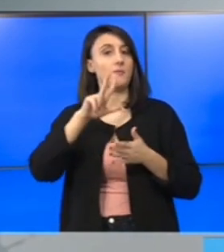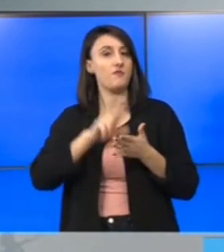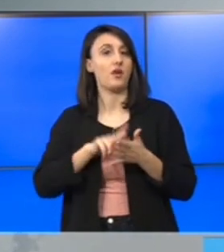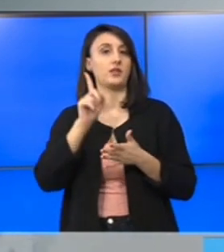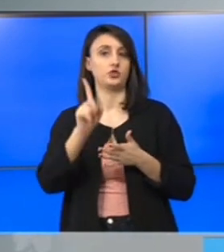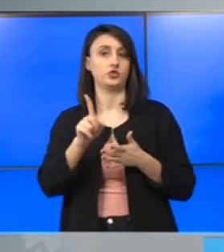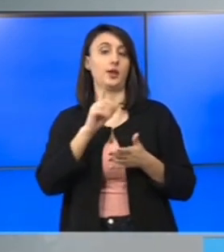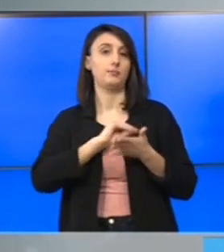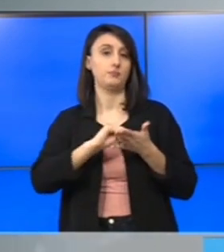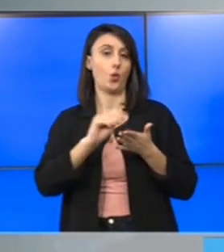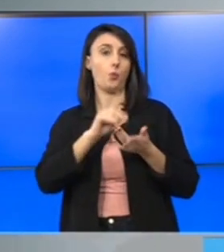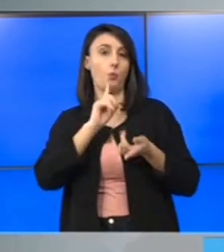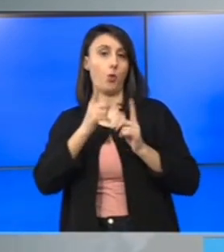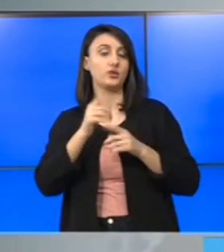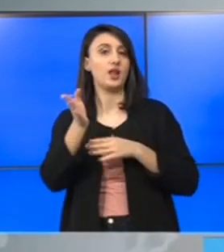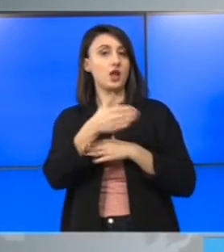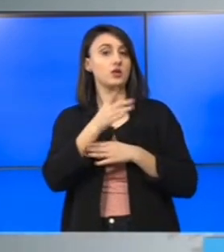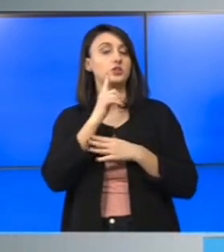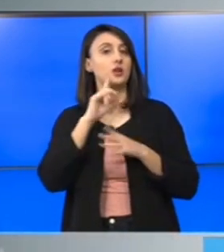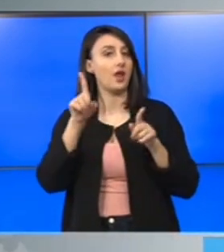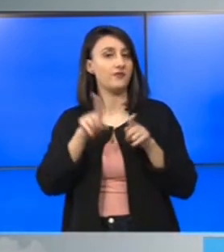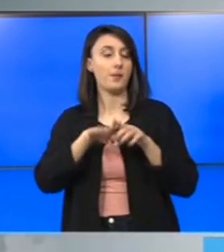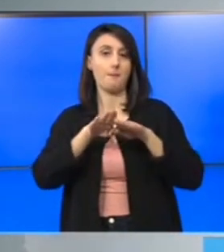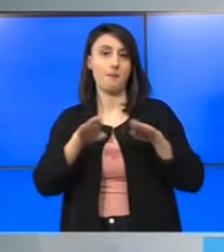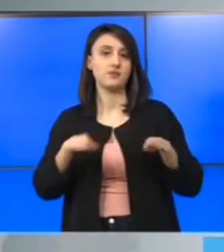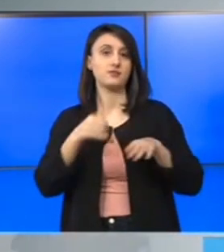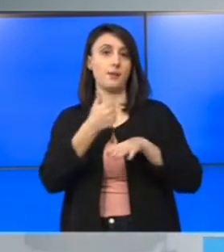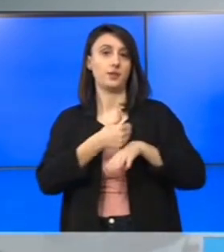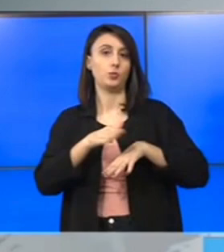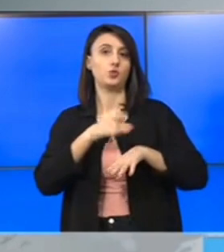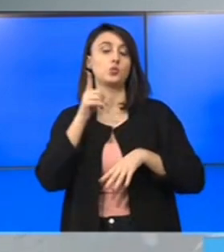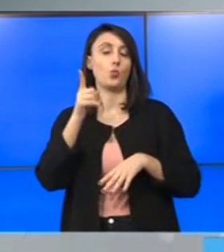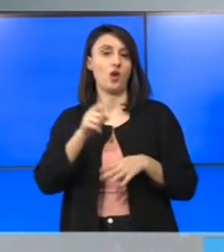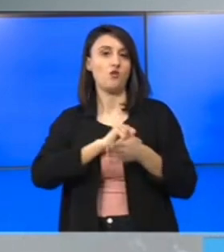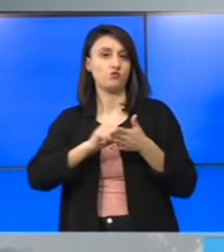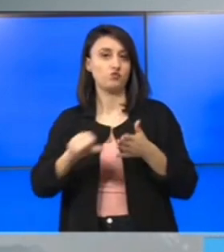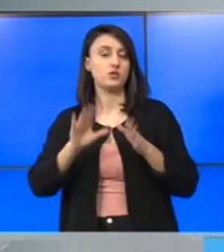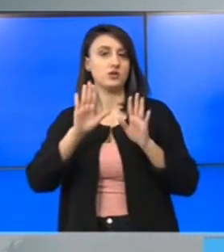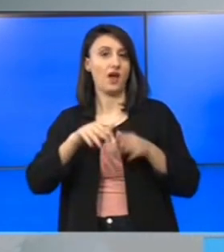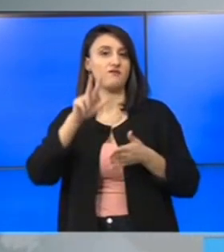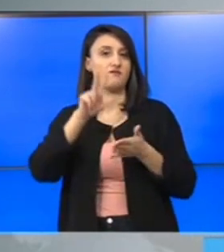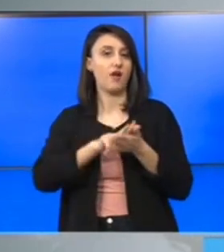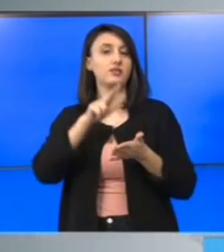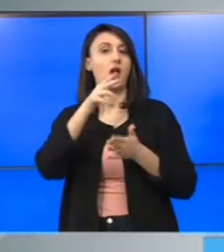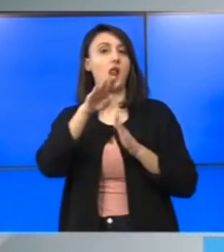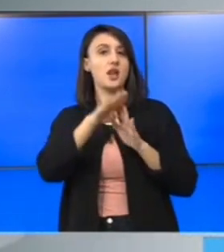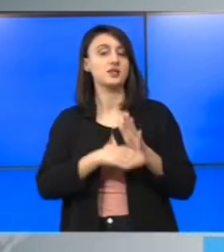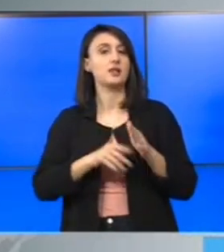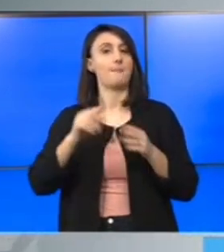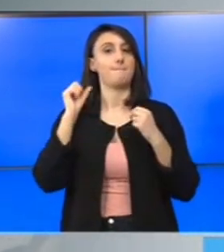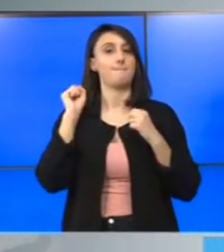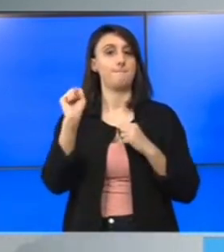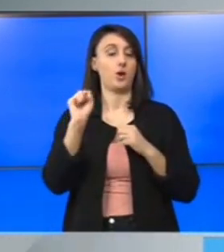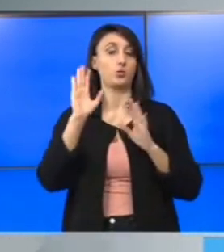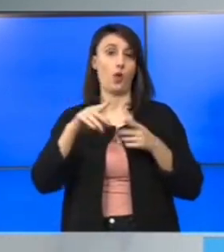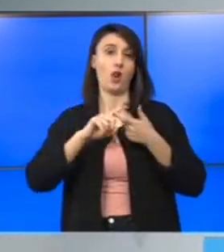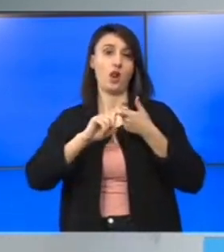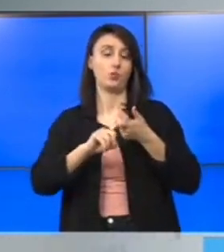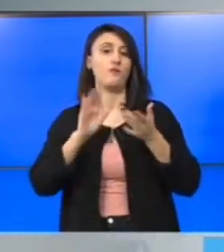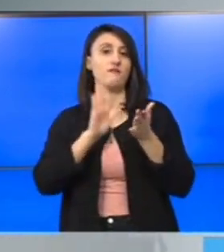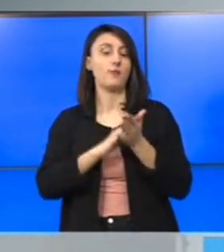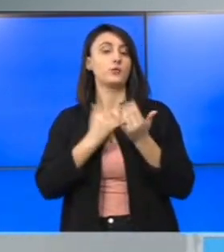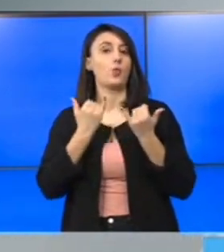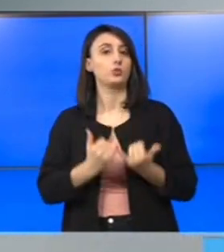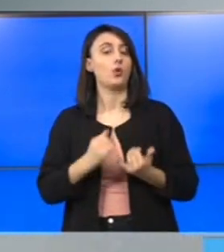acestea biroului politic național și vor fi pe masa premierului. Refuzul lui Florin Cățu de a valida lista partidului are legătură cu faptul că actuala